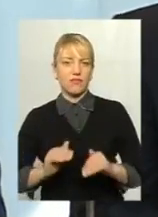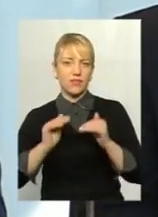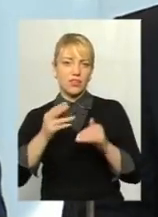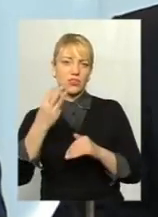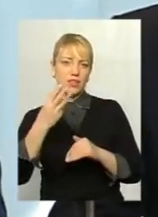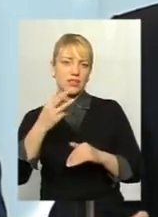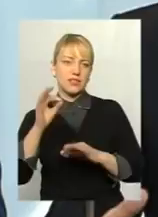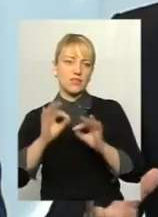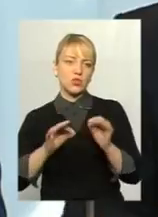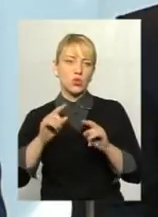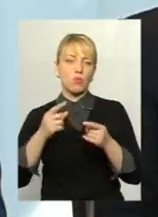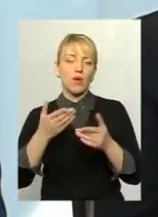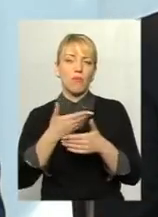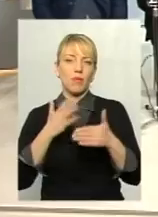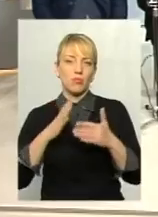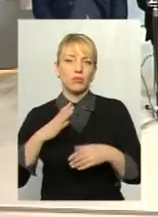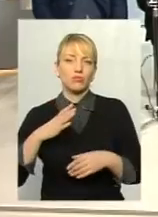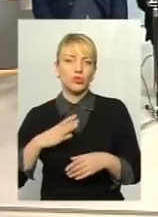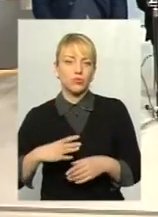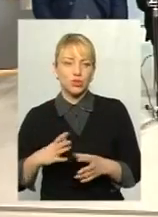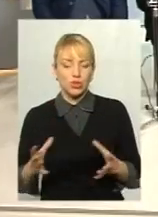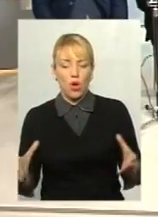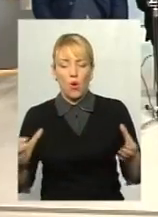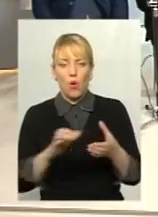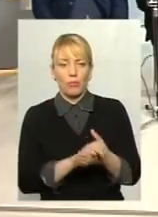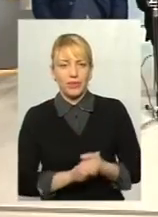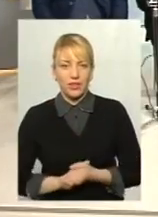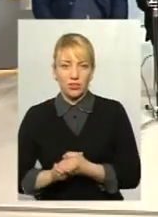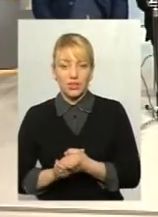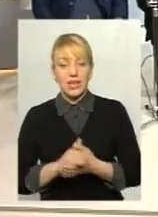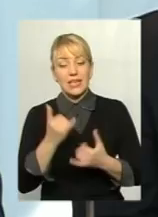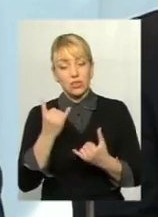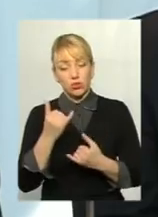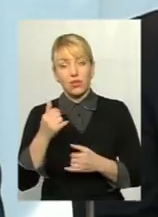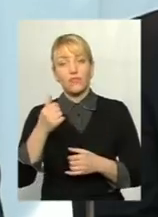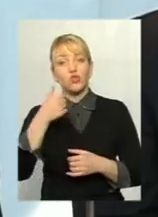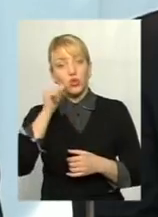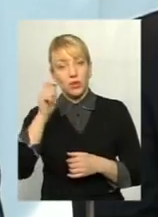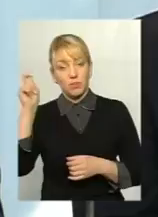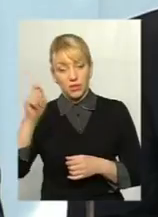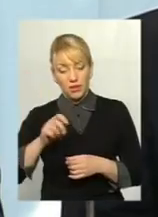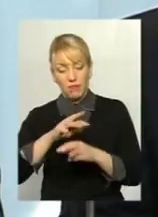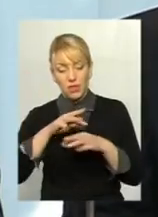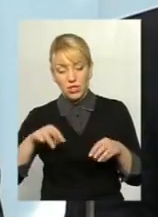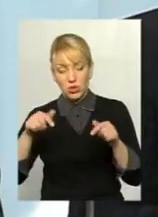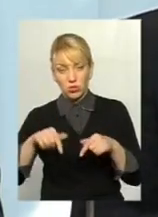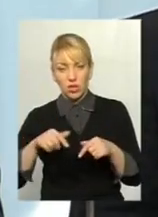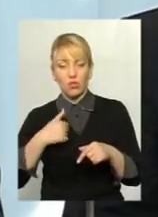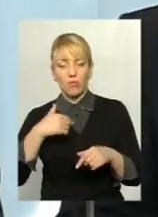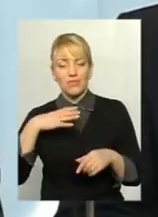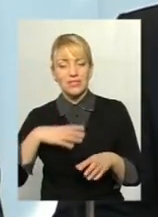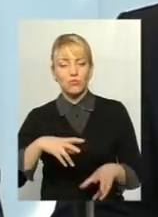ми змушені будемо об'єднуватися і їхати. Зараз приїхав міністр сюди, а ми будемо змушені їхати туди. Але великою